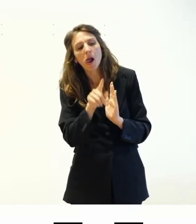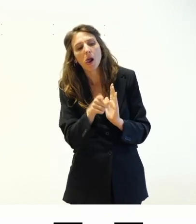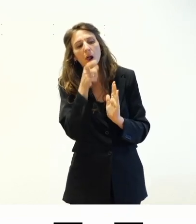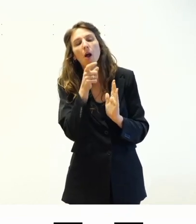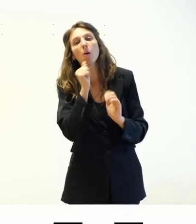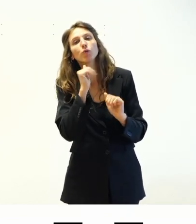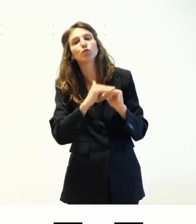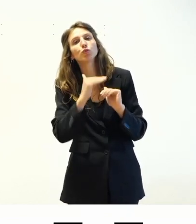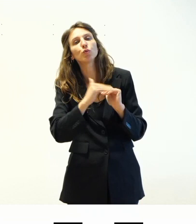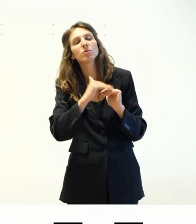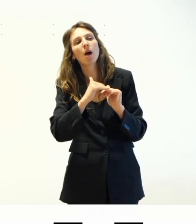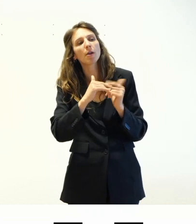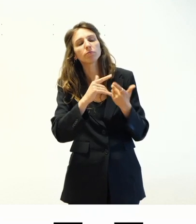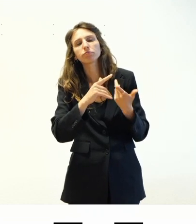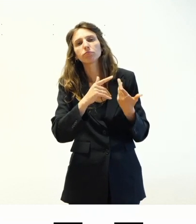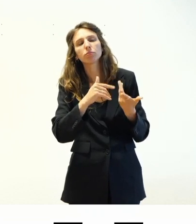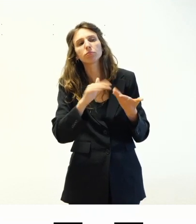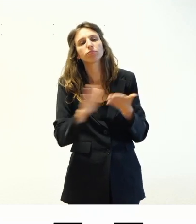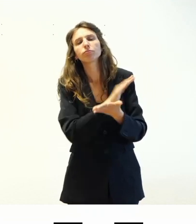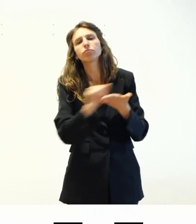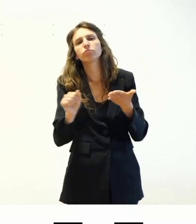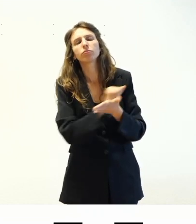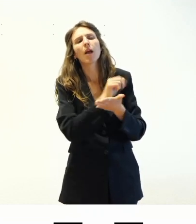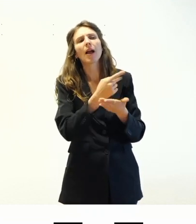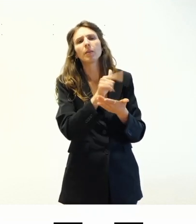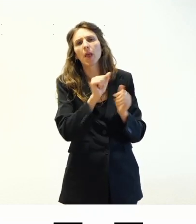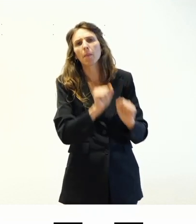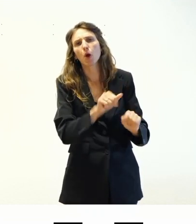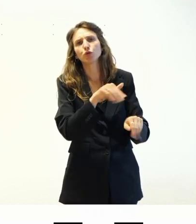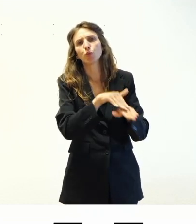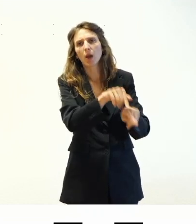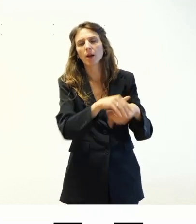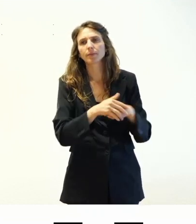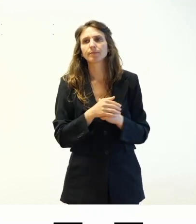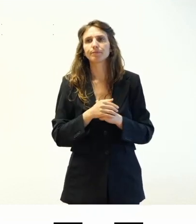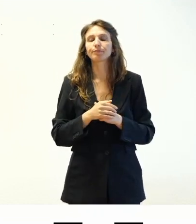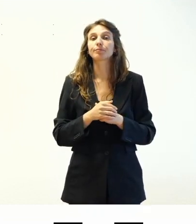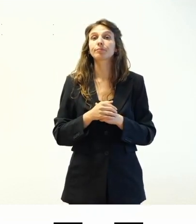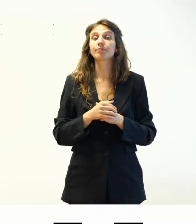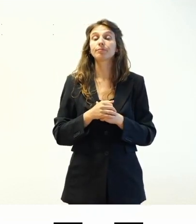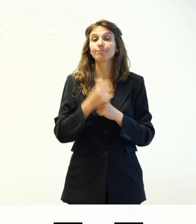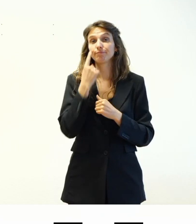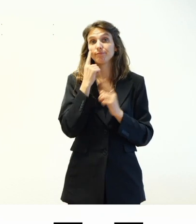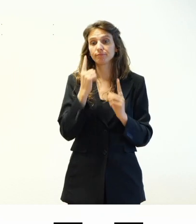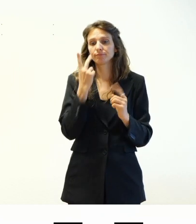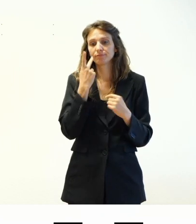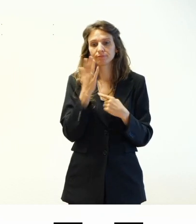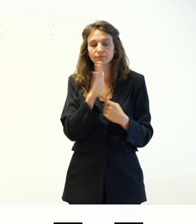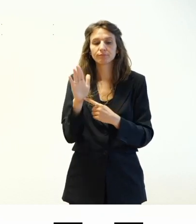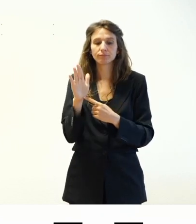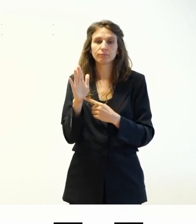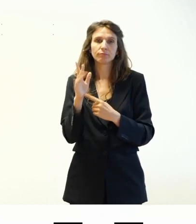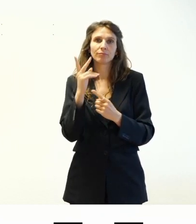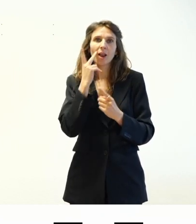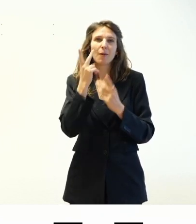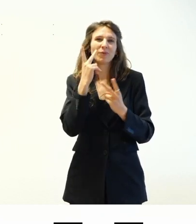di andare a formatare il tutto utilizzando il codice HTML. Per farvi vedere, così magari a livello grafico avete un